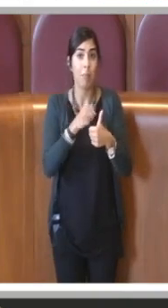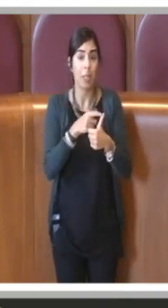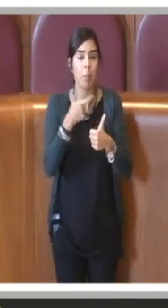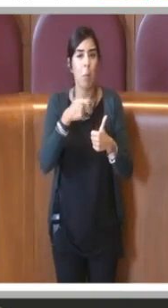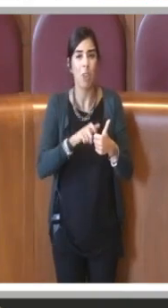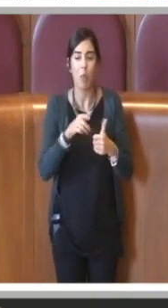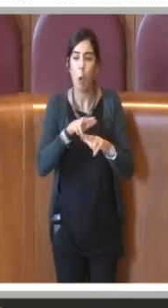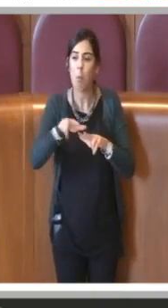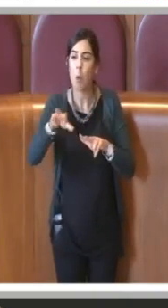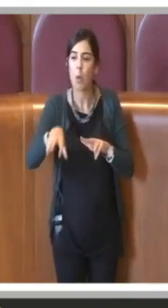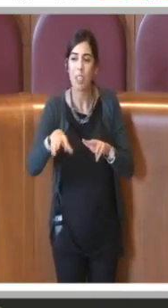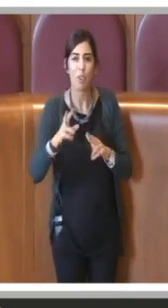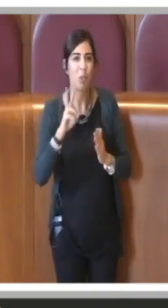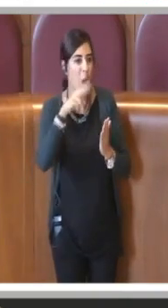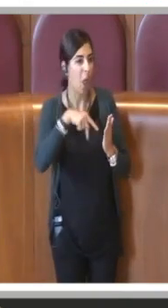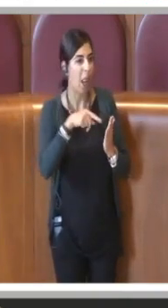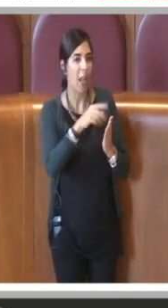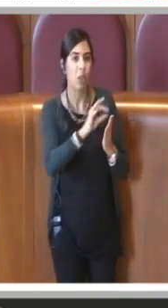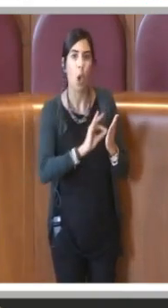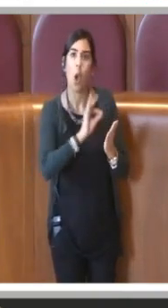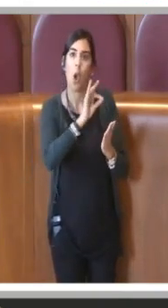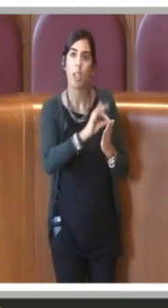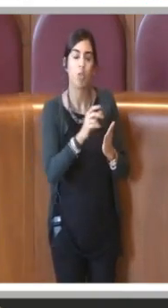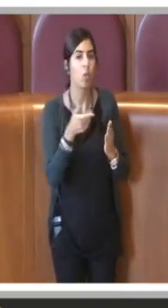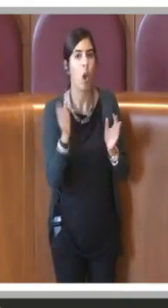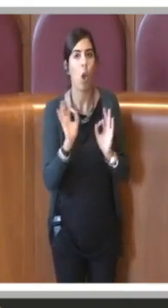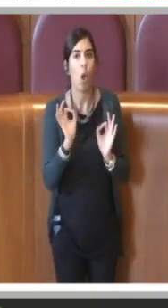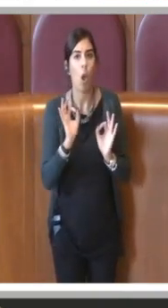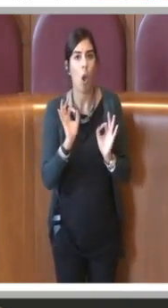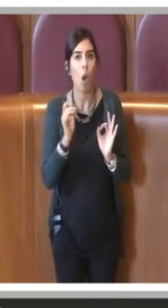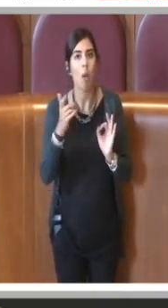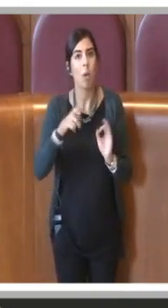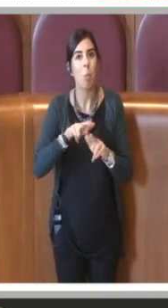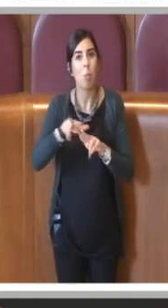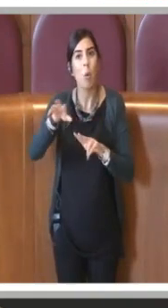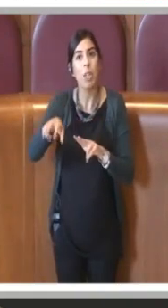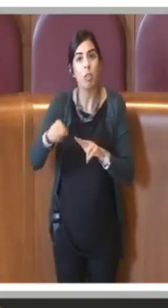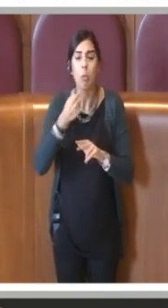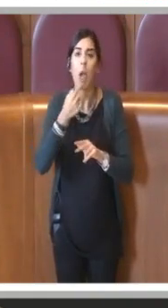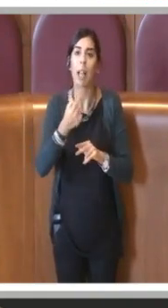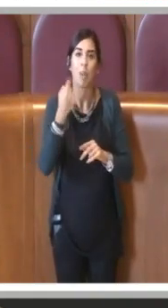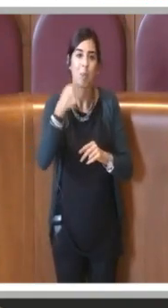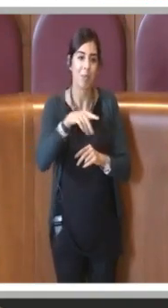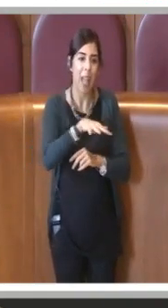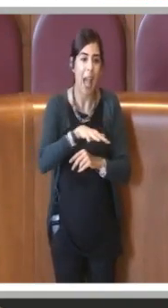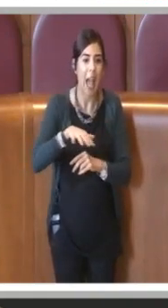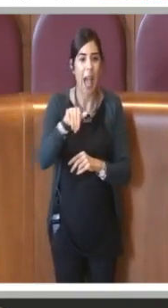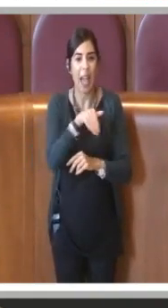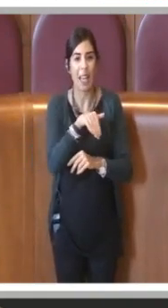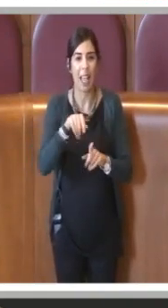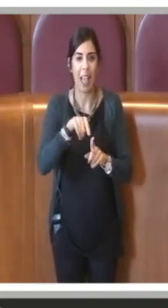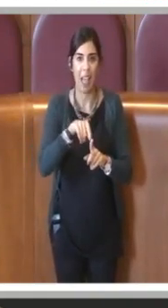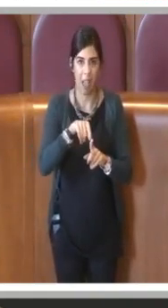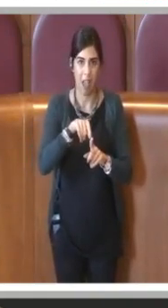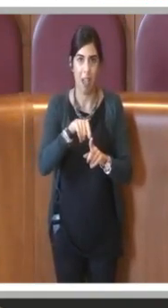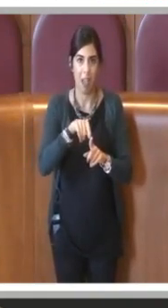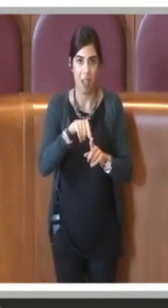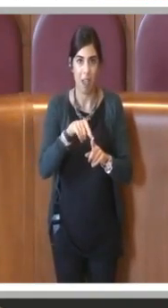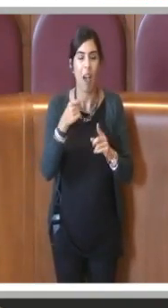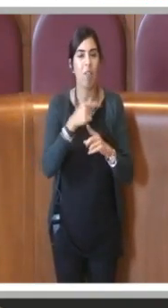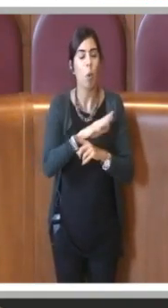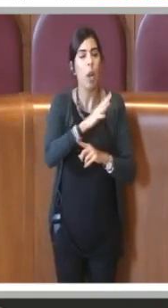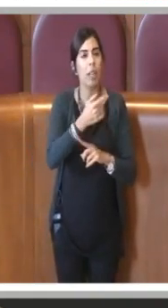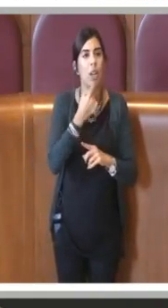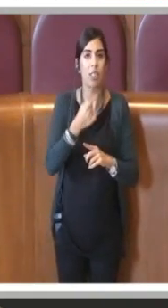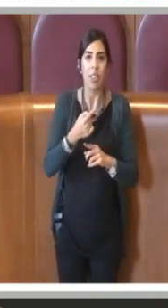quindi una cosa è fare un farmer's market in un'area un'altra è fare delle manifestazioni socio-culturali quindi qualora quest'area fosse